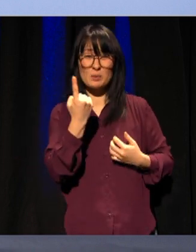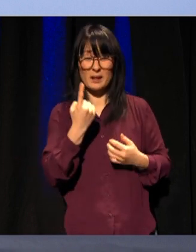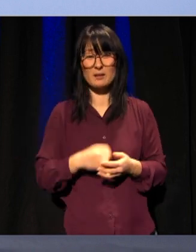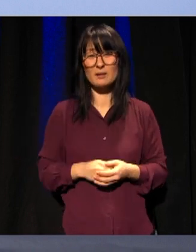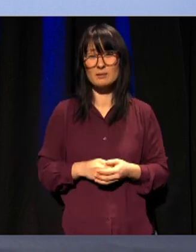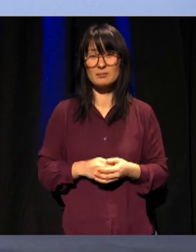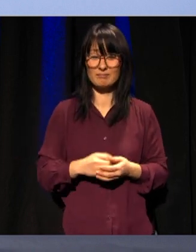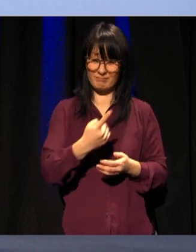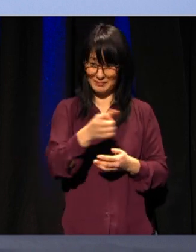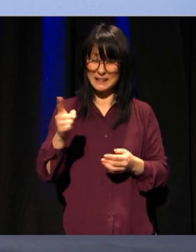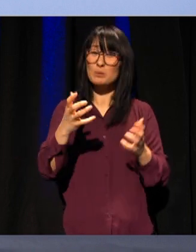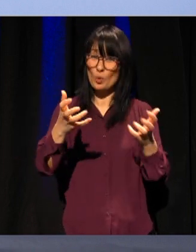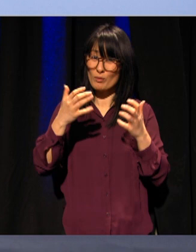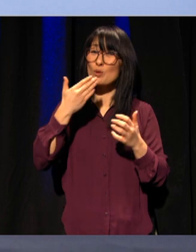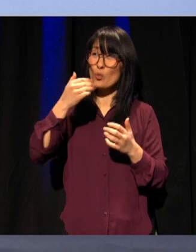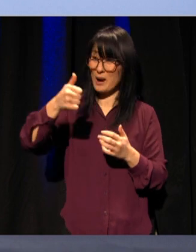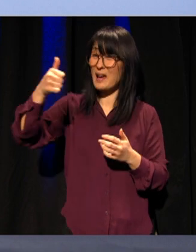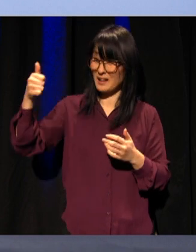er viktigere enn noen gang.